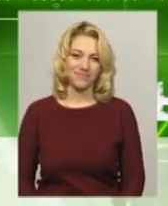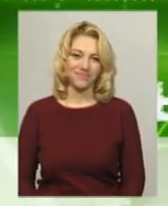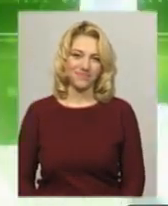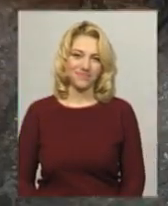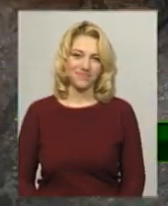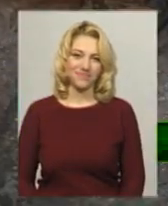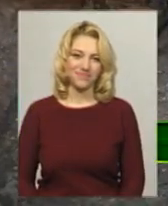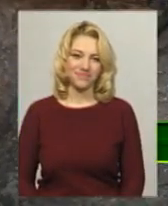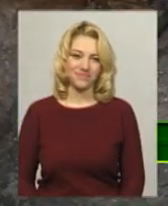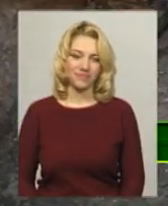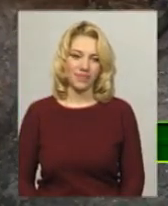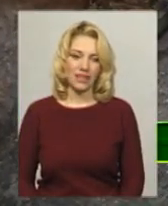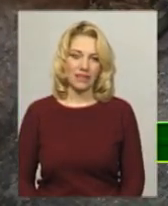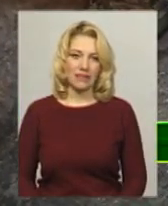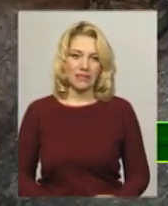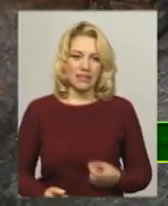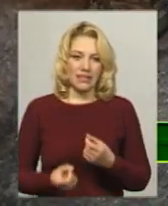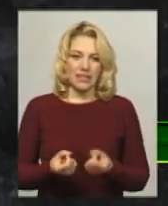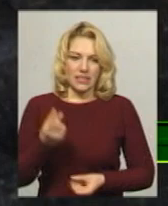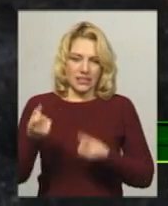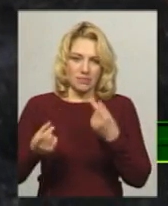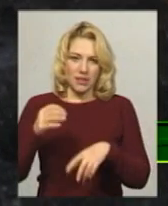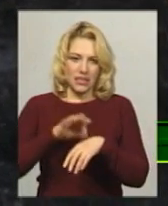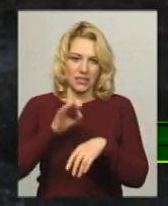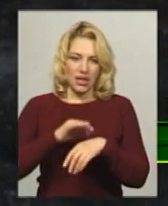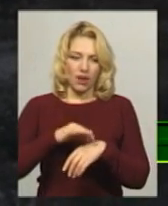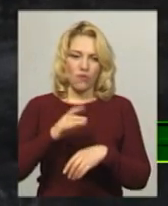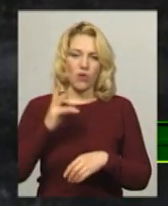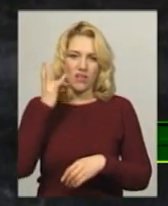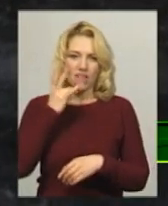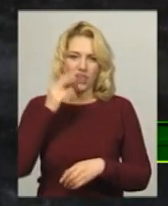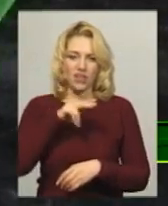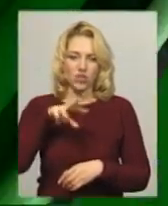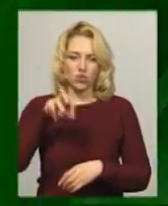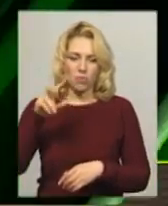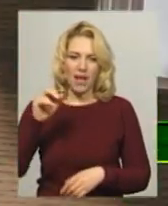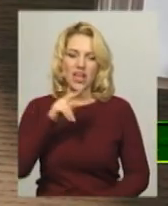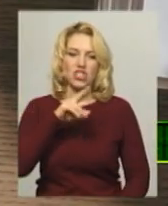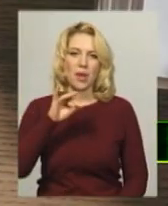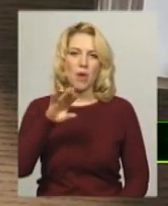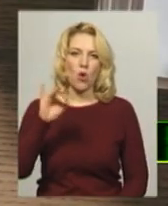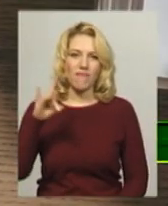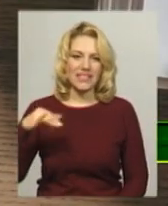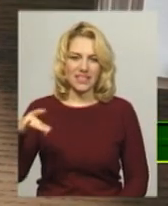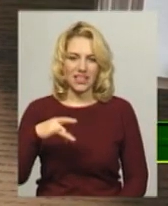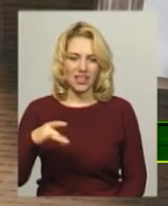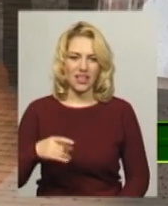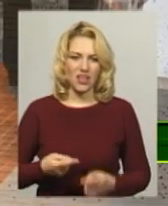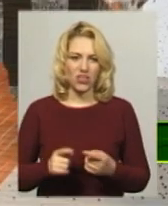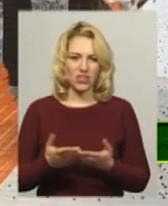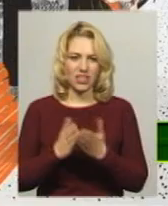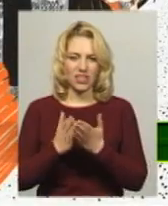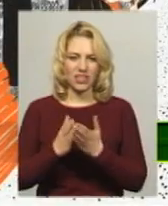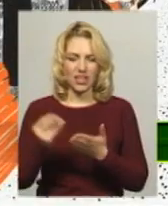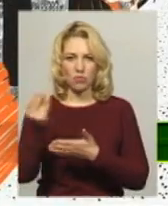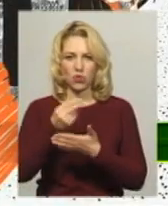Музика Спалах захворювання на африканську чому свиней зафіксували у Чомаровецькому районі. Дизайн книги про ілюстрованою